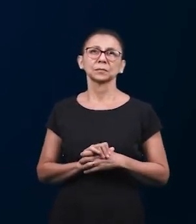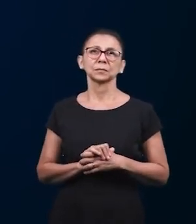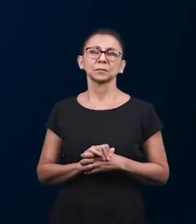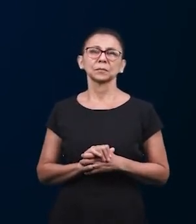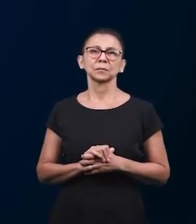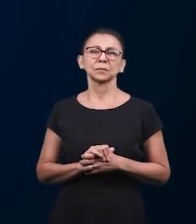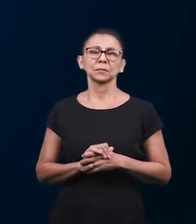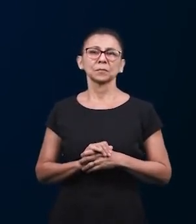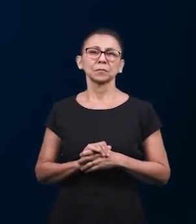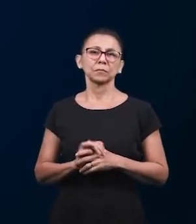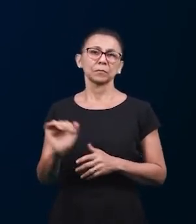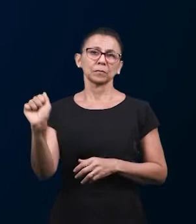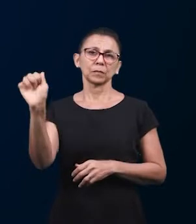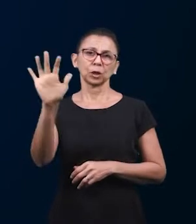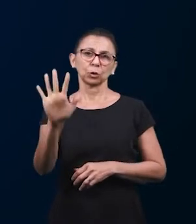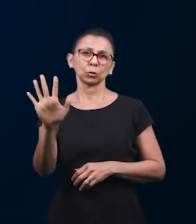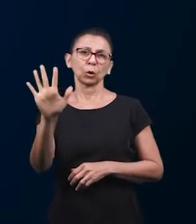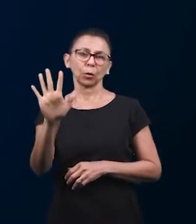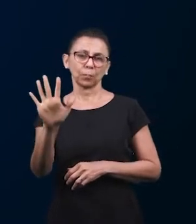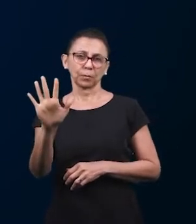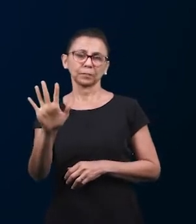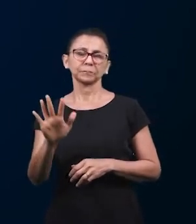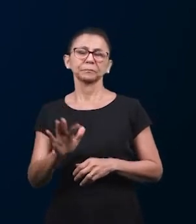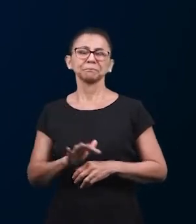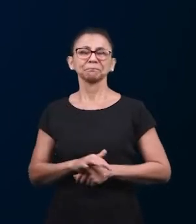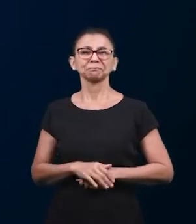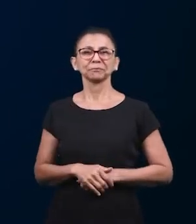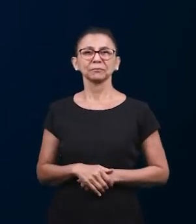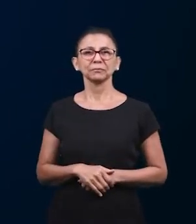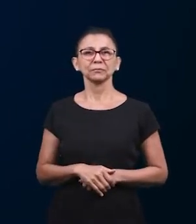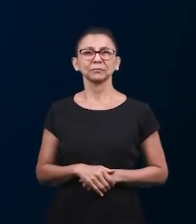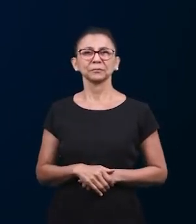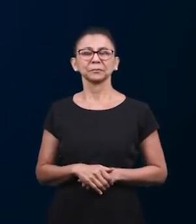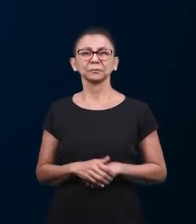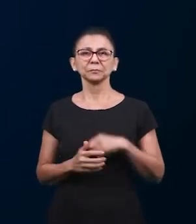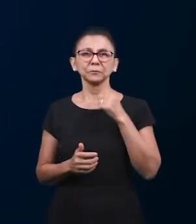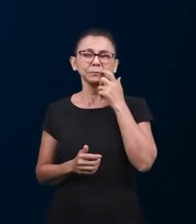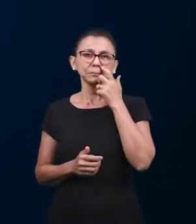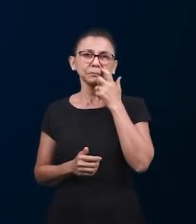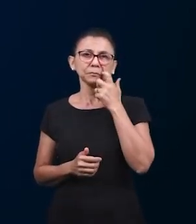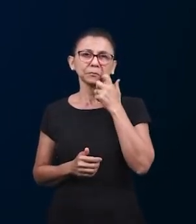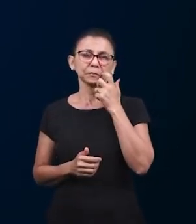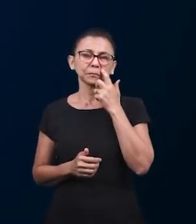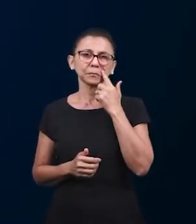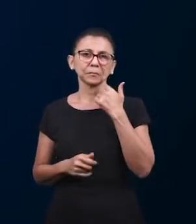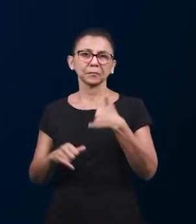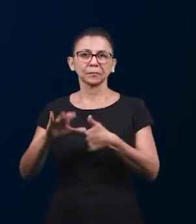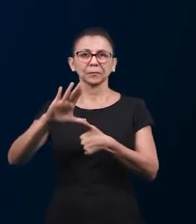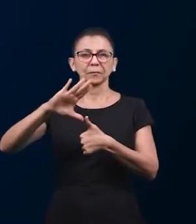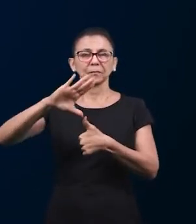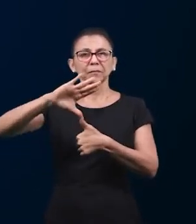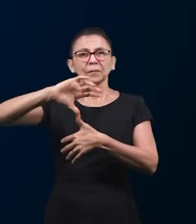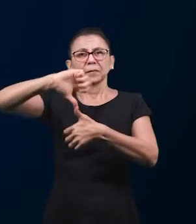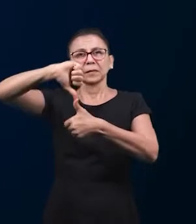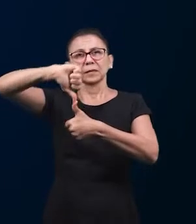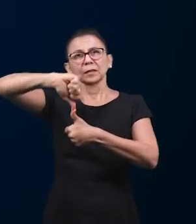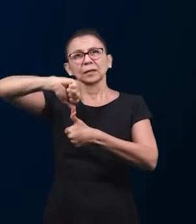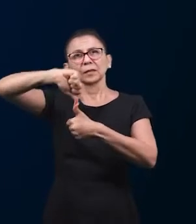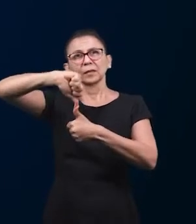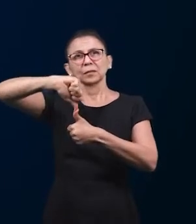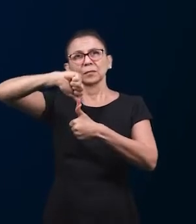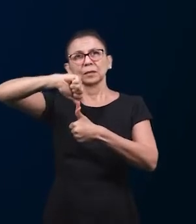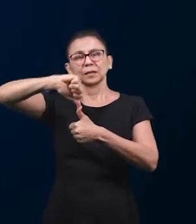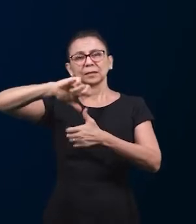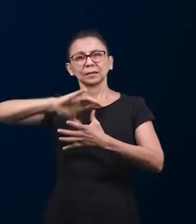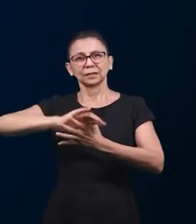свидетельства из некоторых стран в Европе. И, извиняюсь, прошлое воскресенье